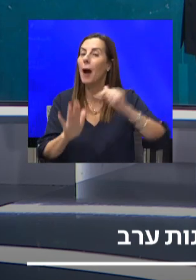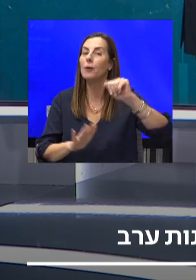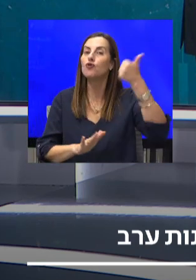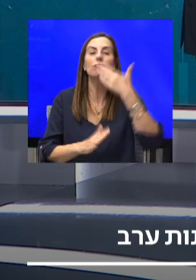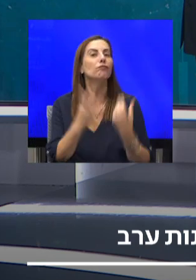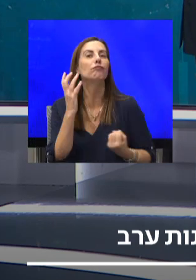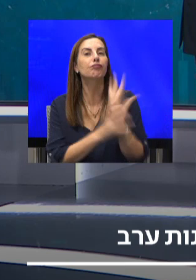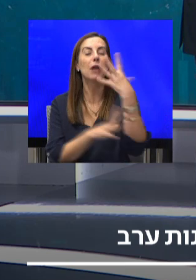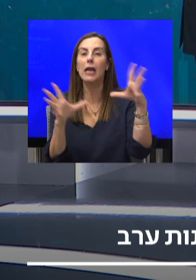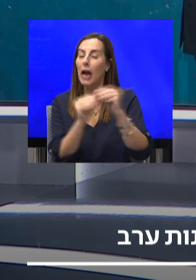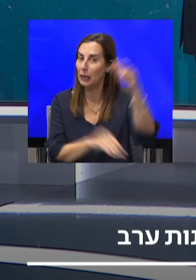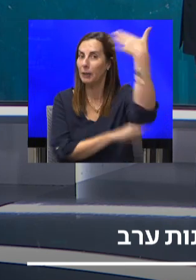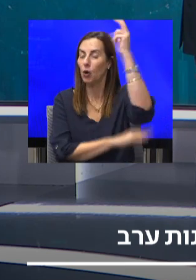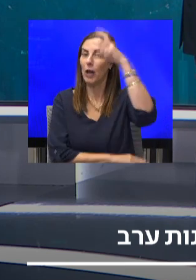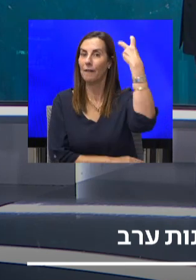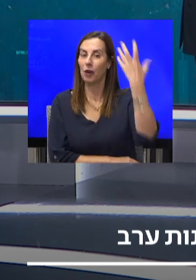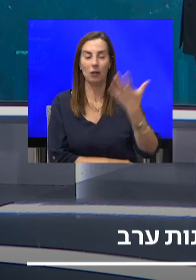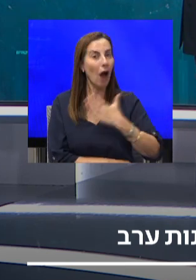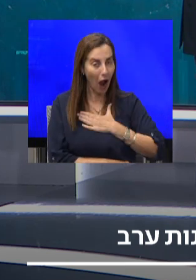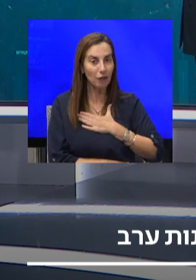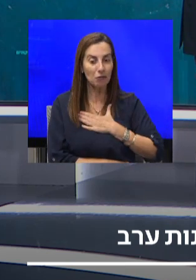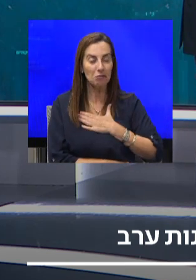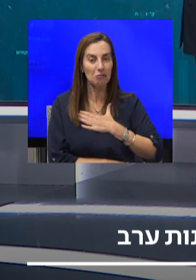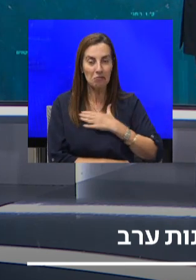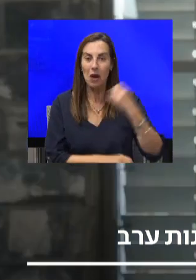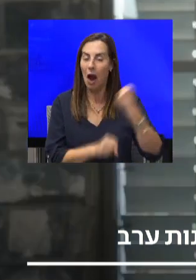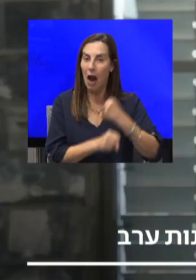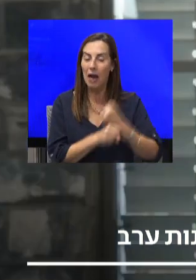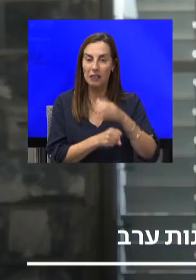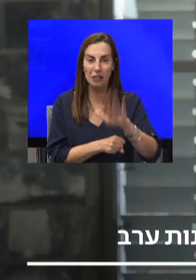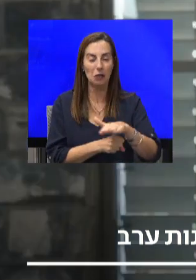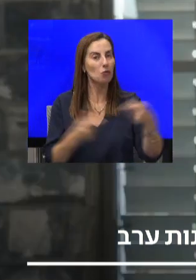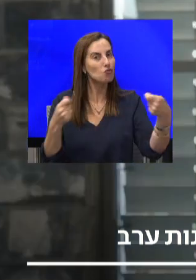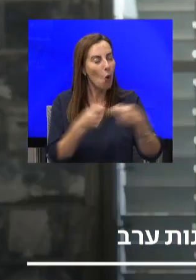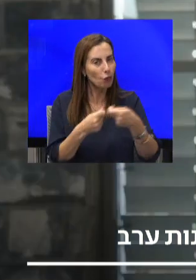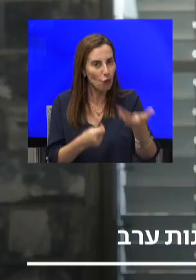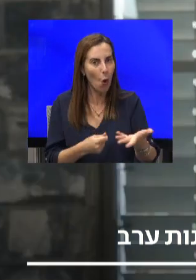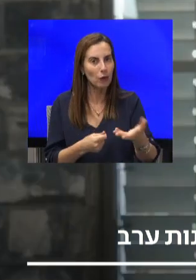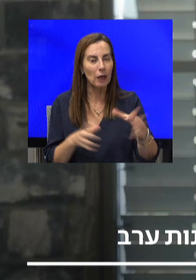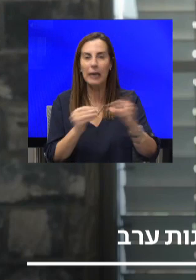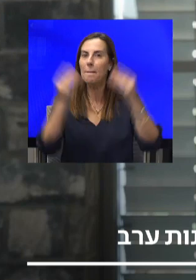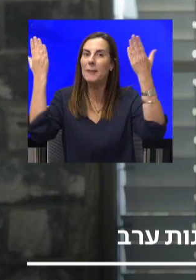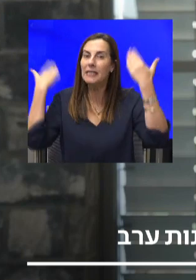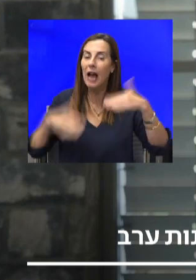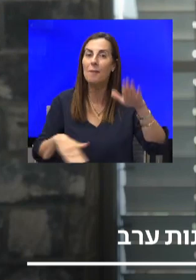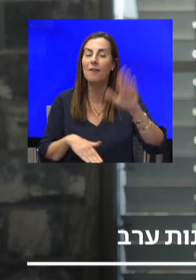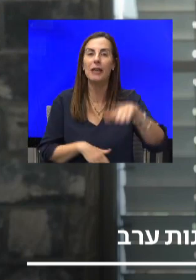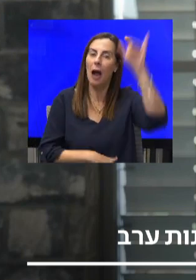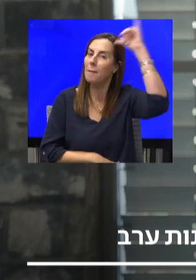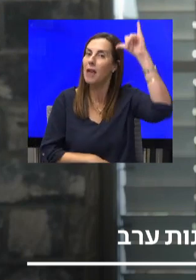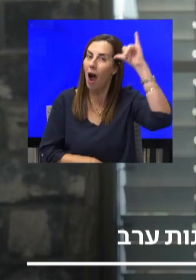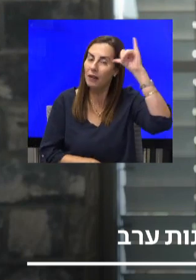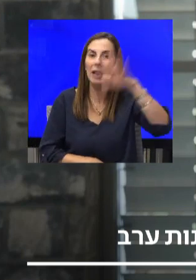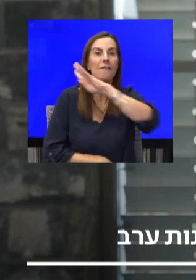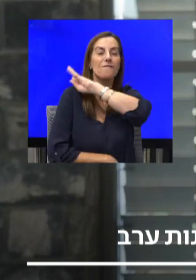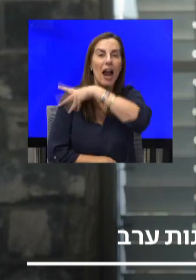ערביות. אנחנו יסדנו במעשה ארגון לאומי בשותפות רבה עם מצרים, וביחד עם ירדן, עם הפלסטינים, עם יוון,